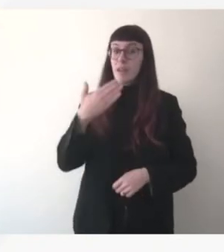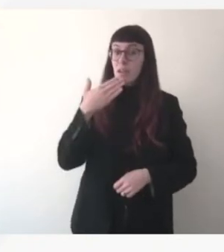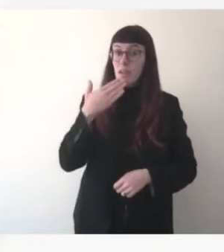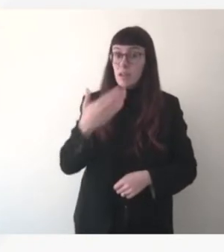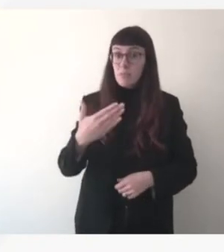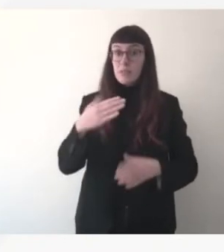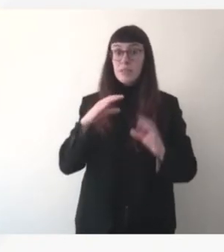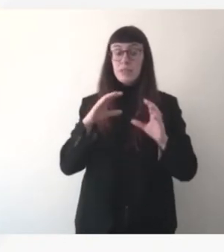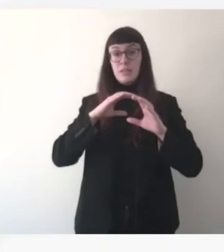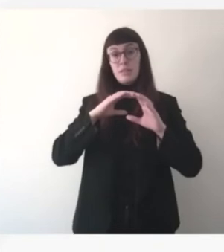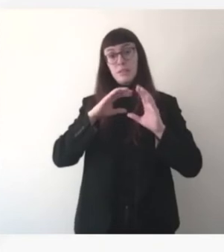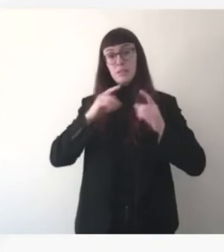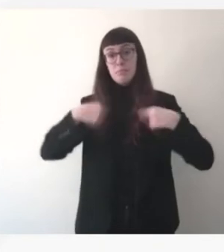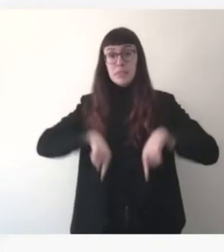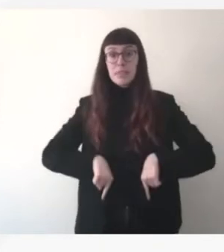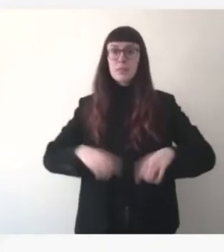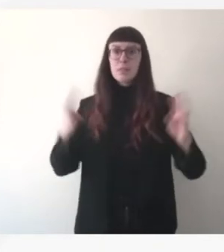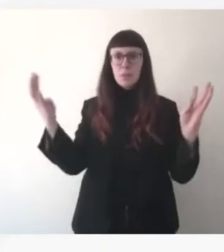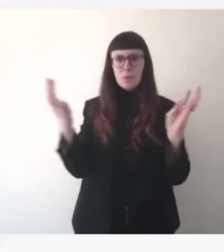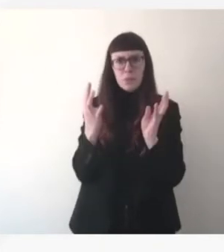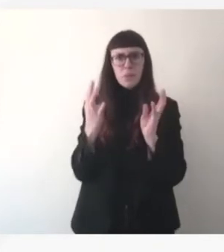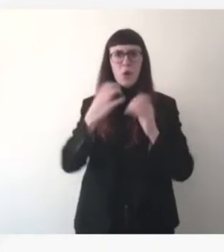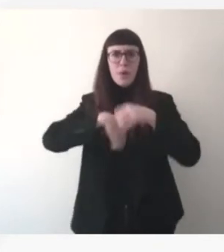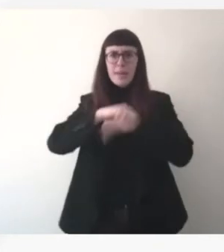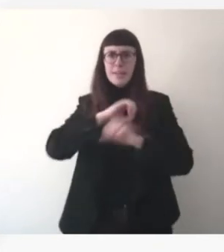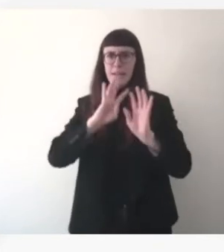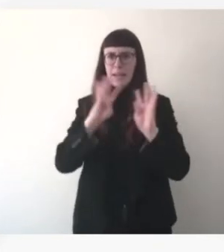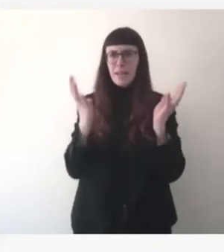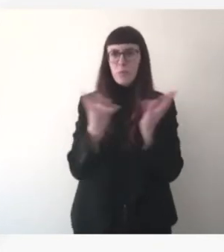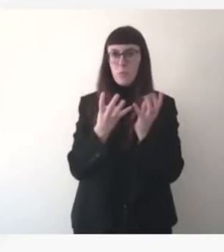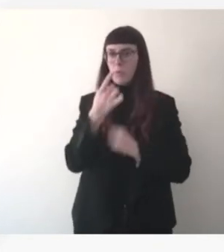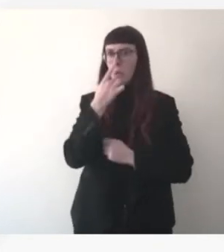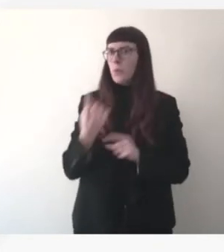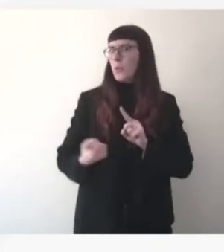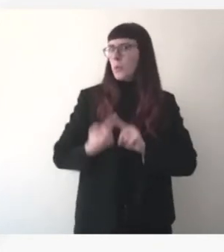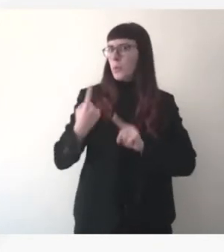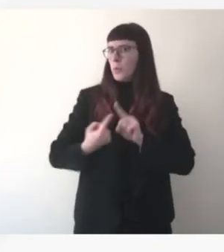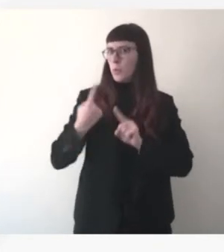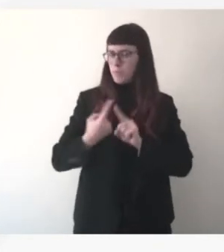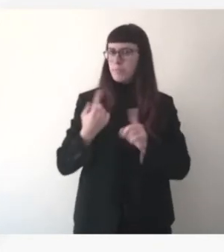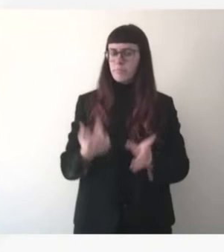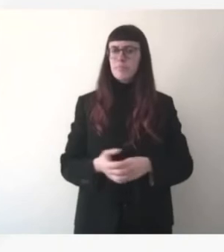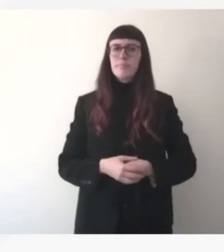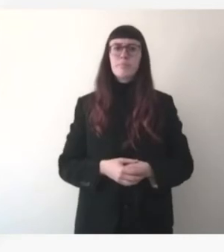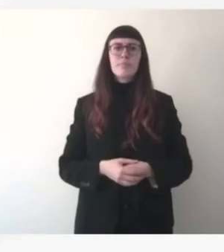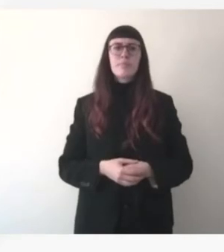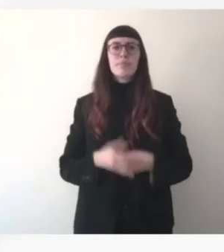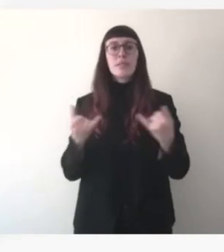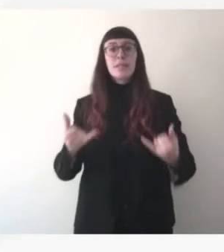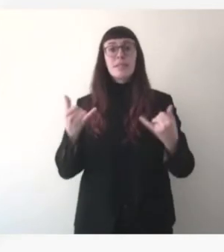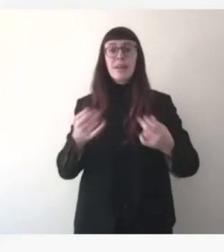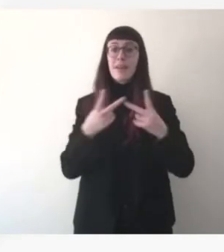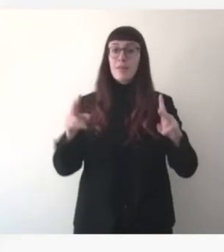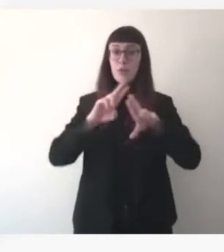du ministre des télécommunications et du numérique donc ici à Nevers, évidemment dans